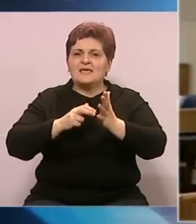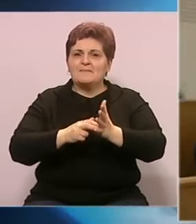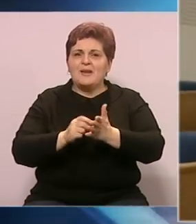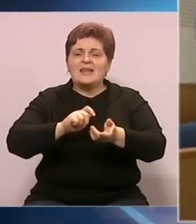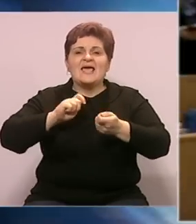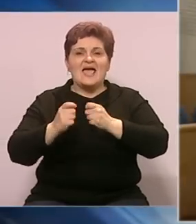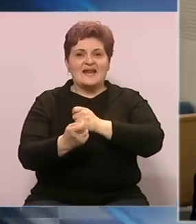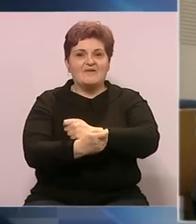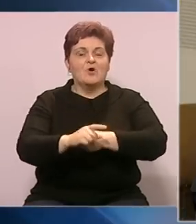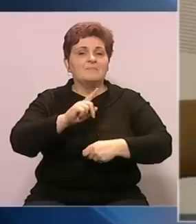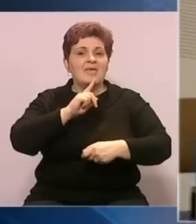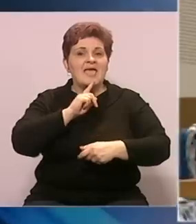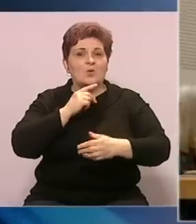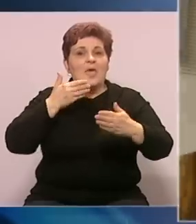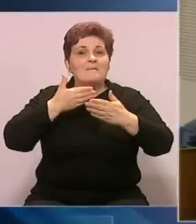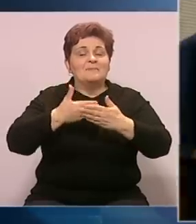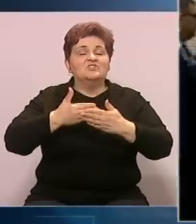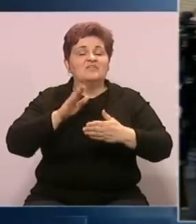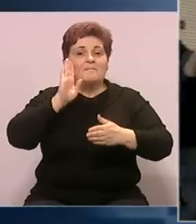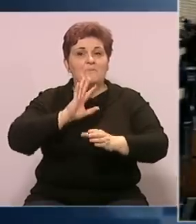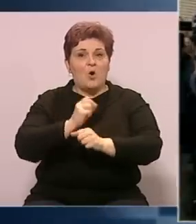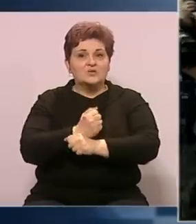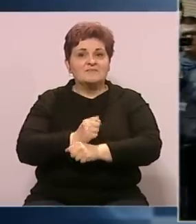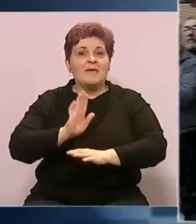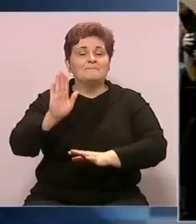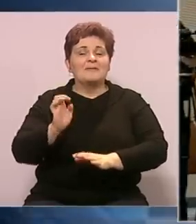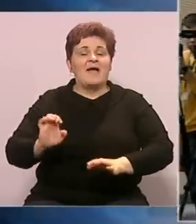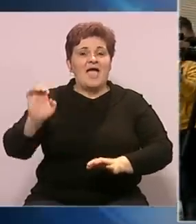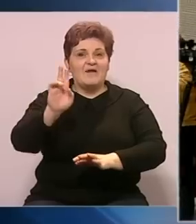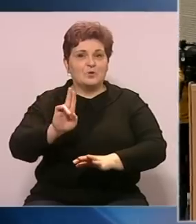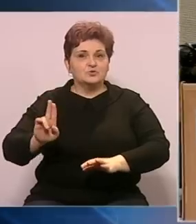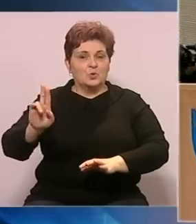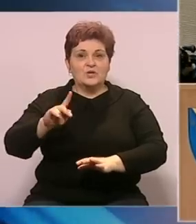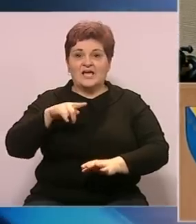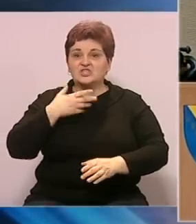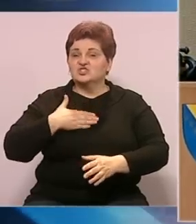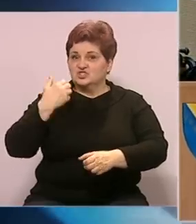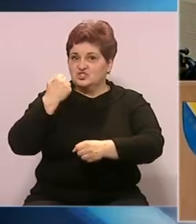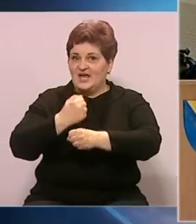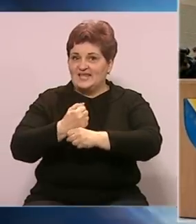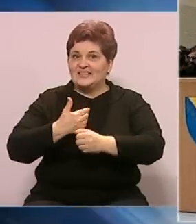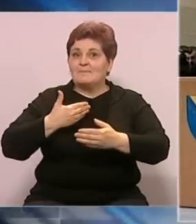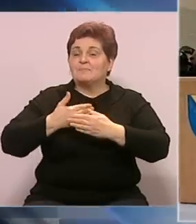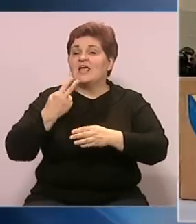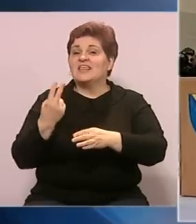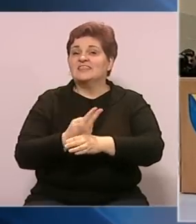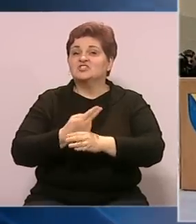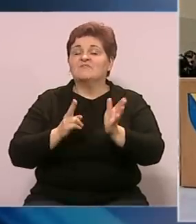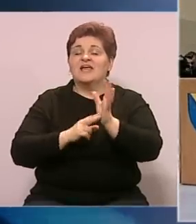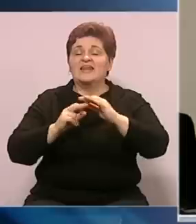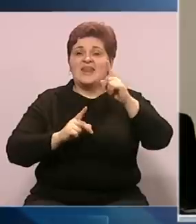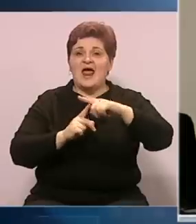reforme koje se odnose na približavanje Bosne i Hercegovine ka Evropskoj uniji. Naglasila je kako želi raditi na približavanju zemlje NATO.